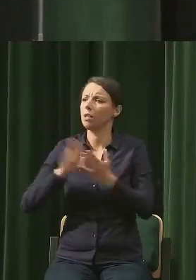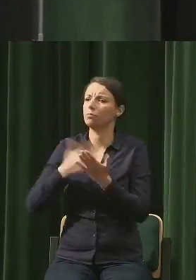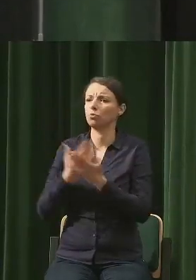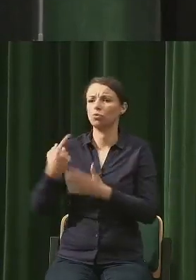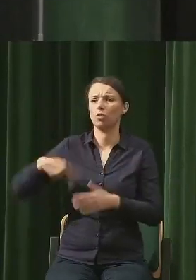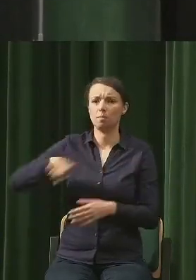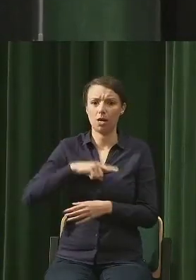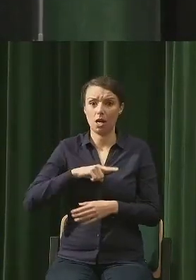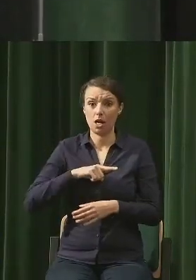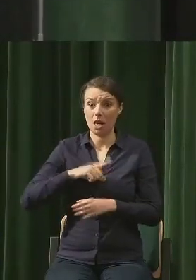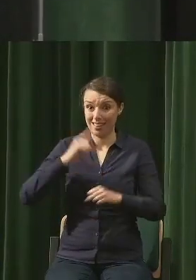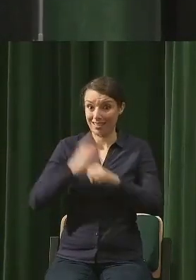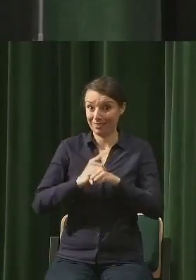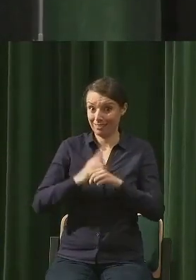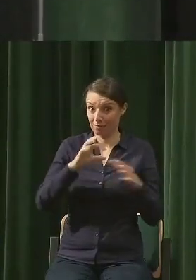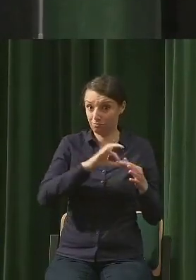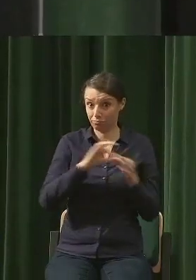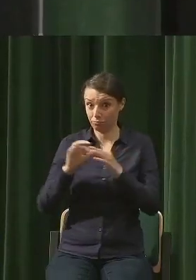przypadkowe.